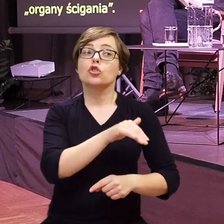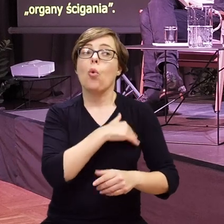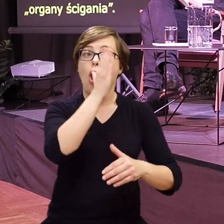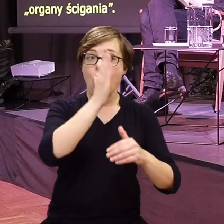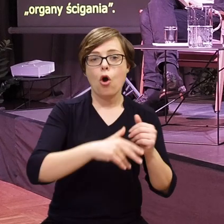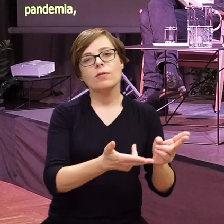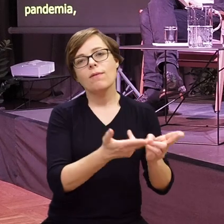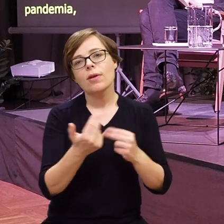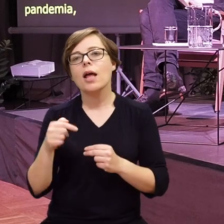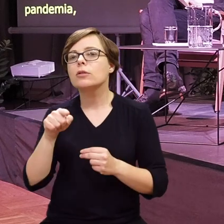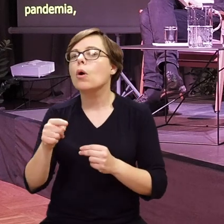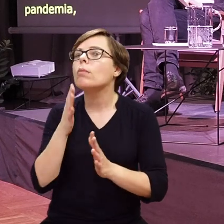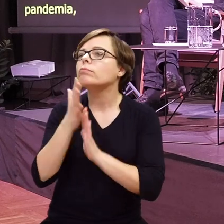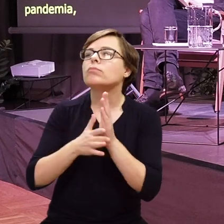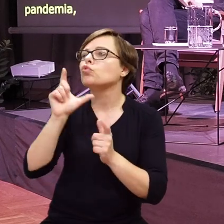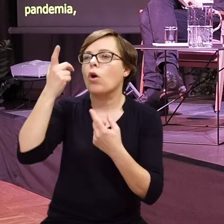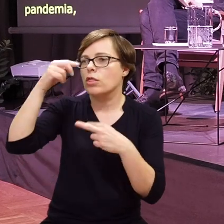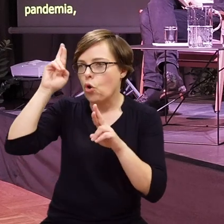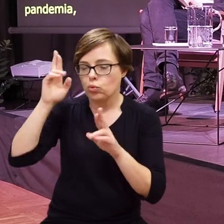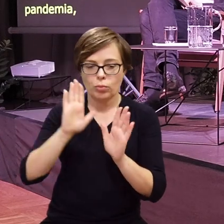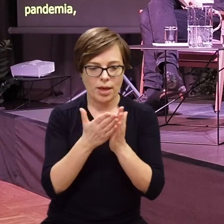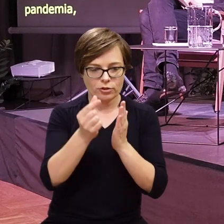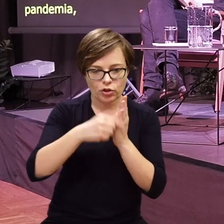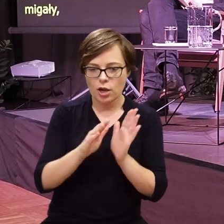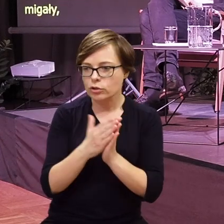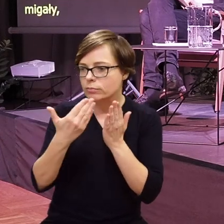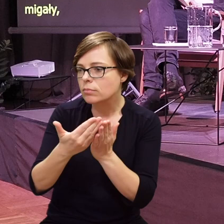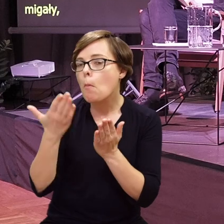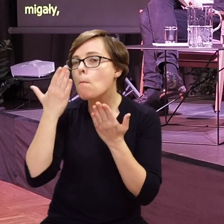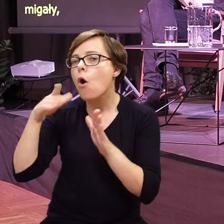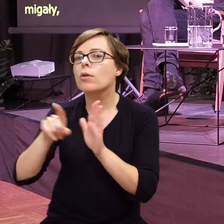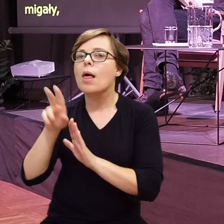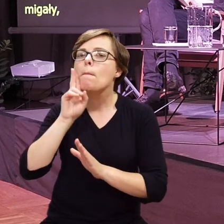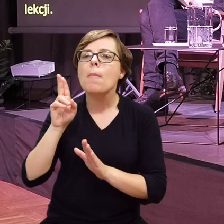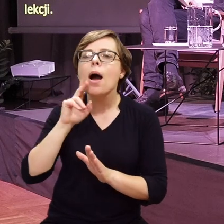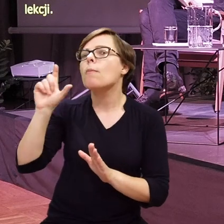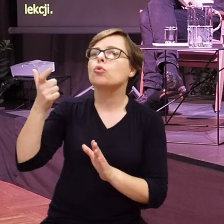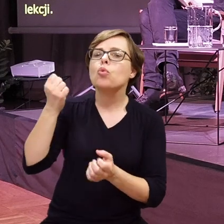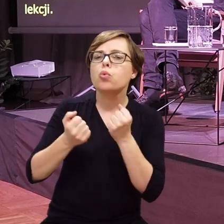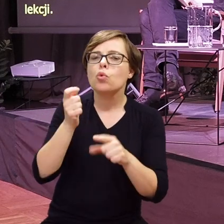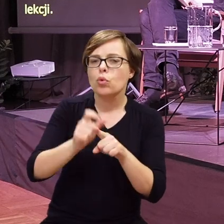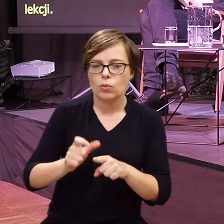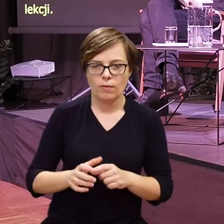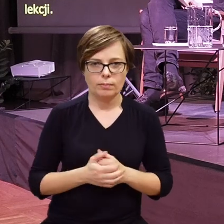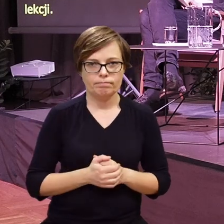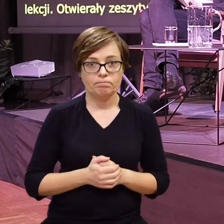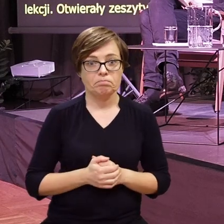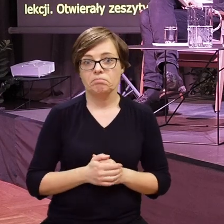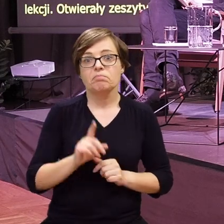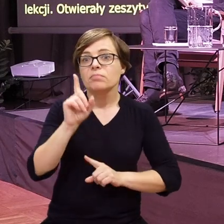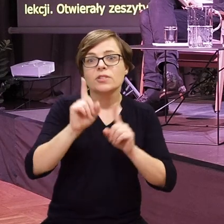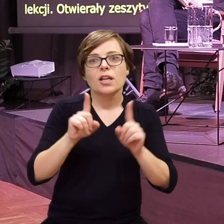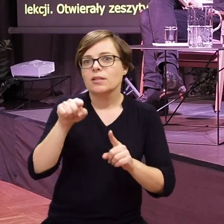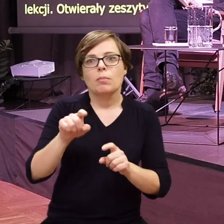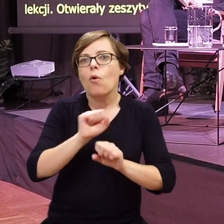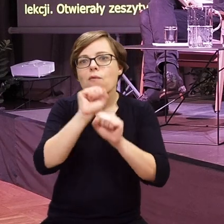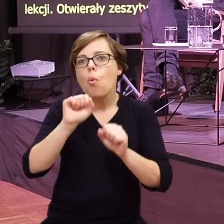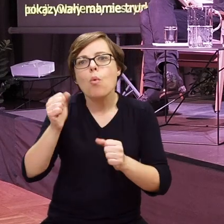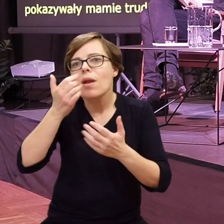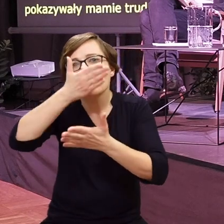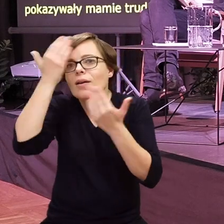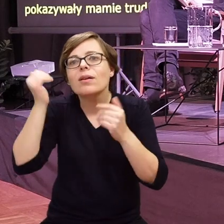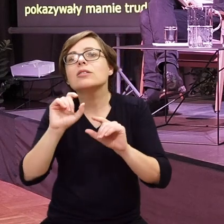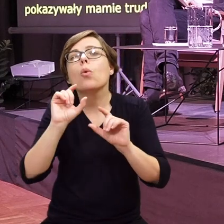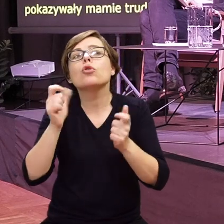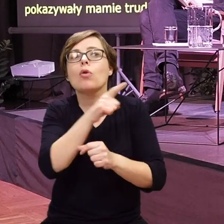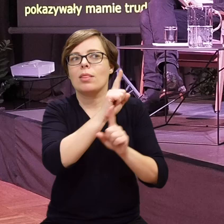zrozumiały na lekcji. Otwierały zeszyty, pokazywały mamie trudne słowa. Zdarzało się, że zupełnie nie wiedziały, co